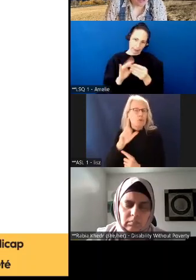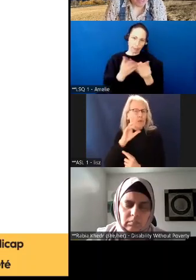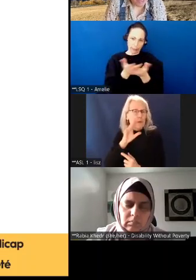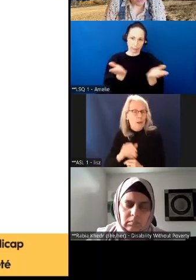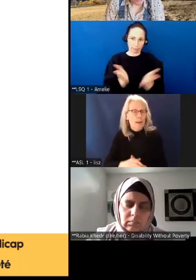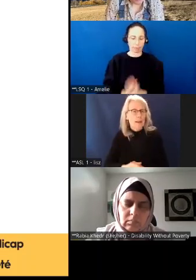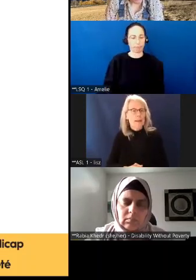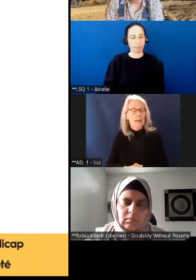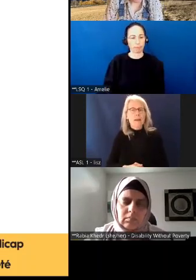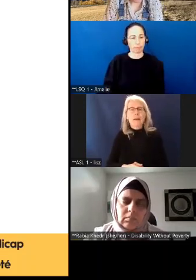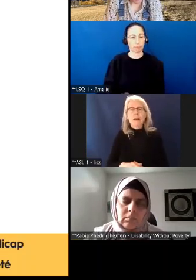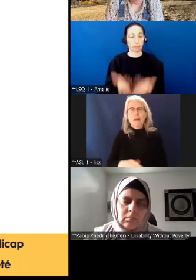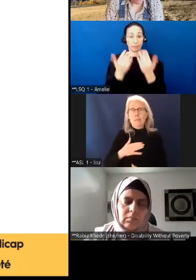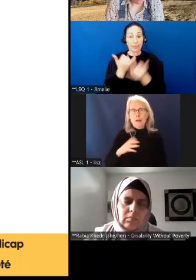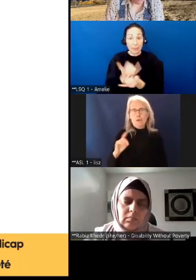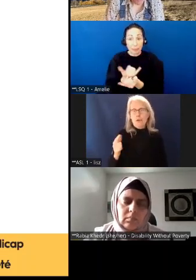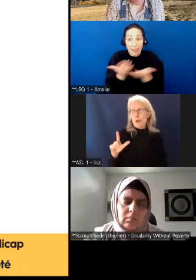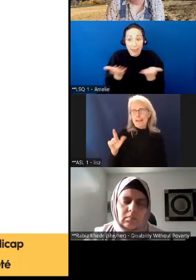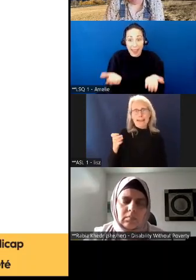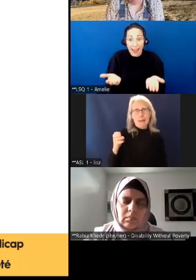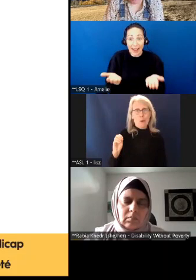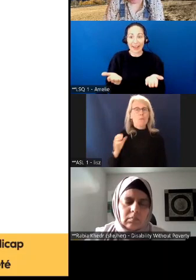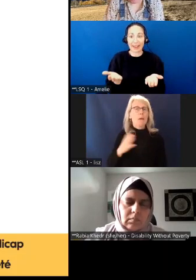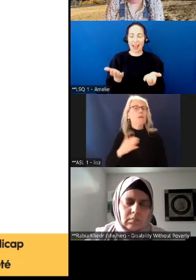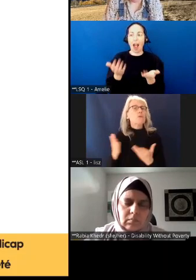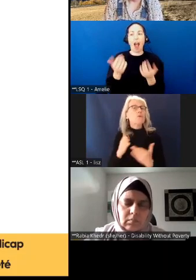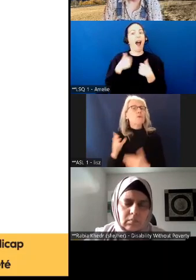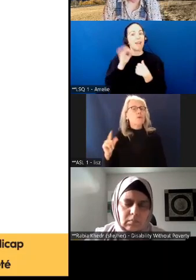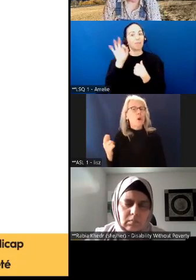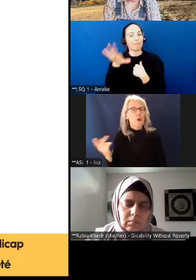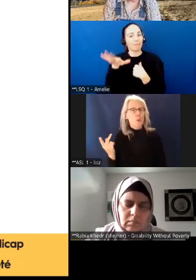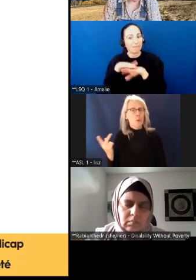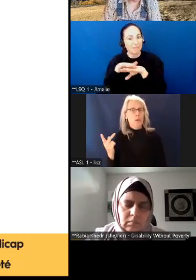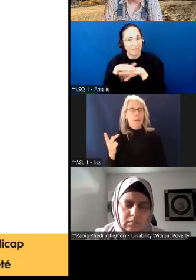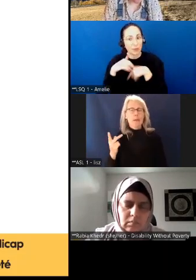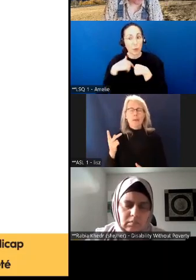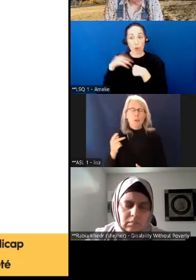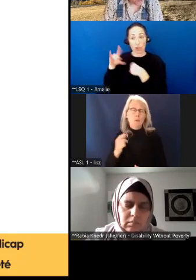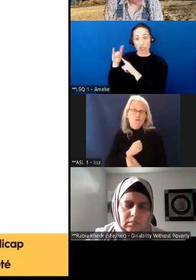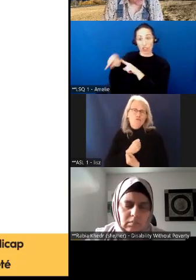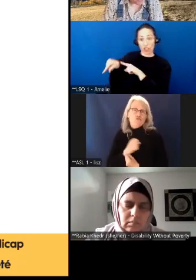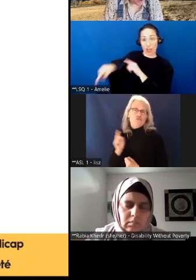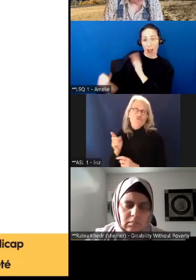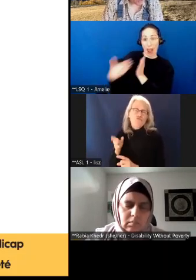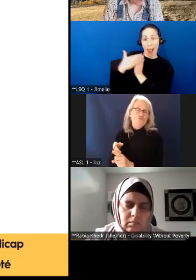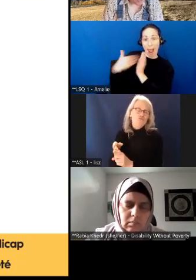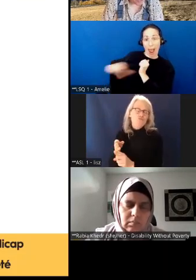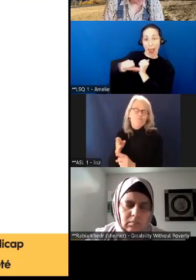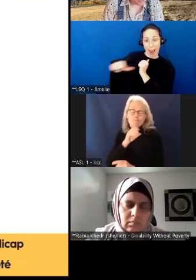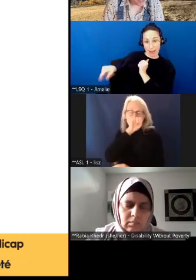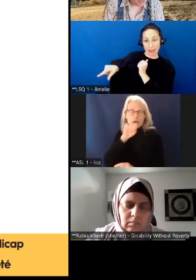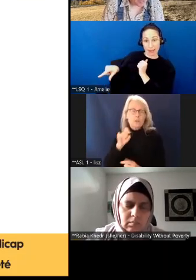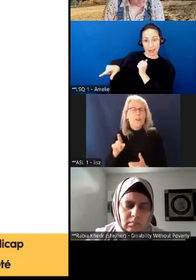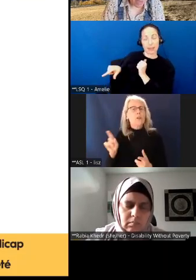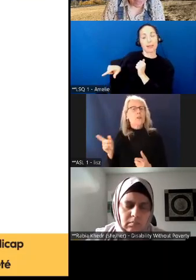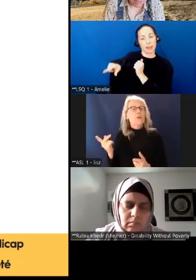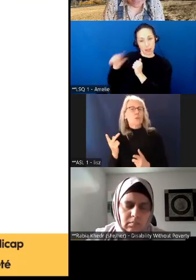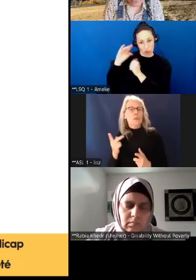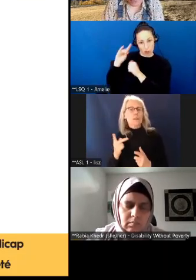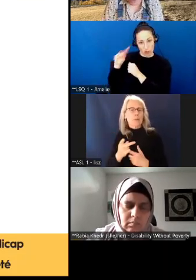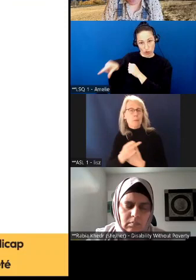Et ce matin, laissez-moi vous mentionner que j'ai un chien de service et nous avons